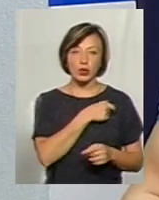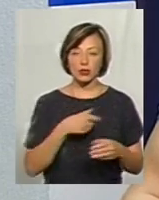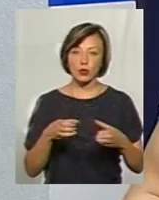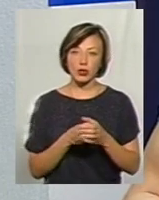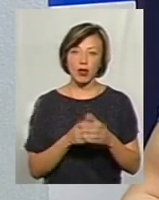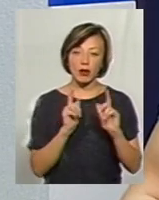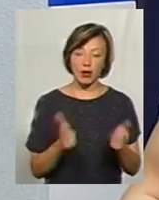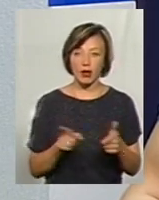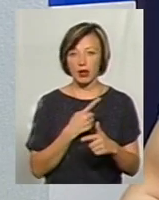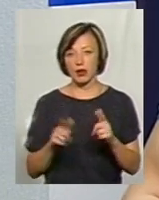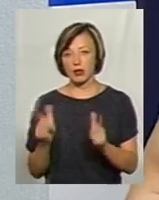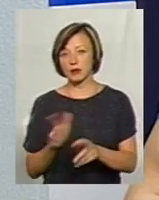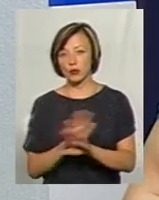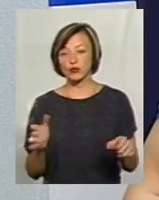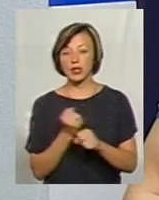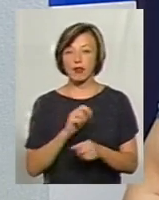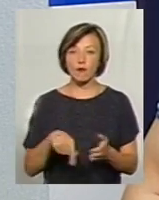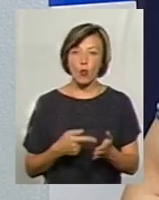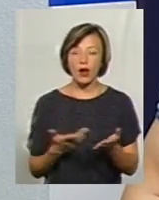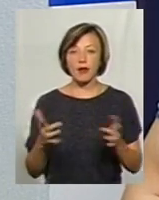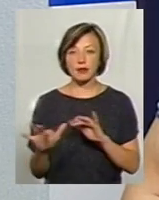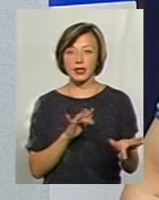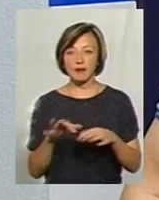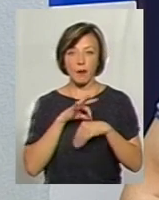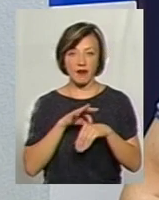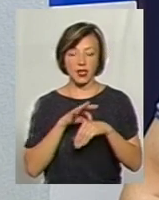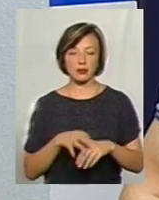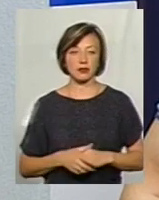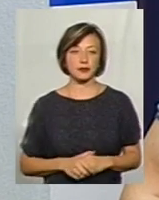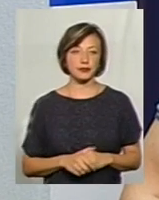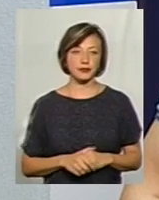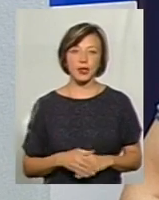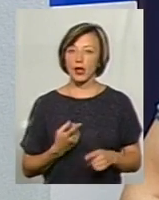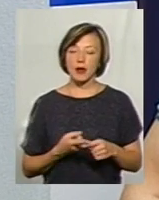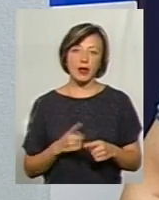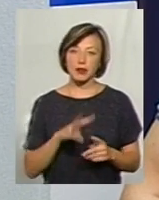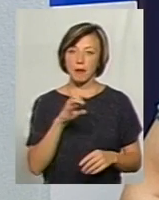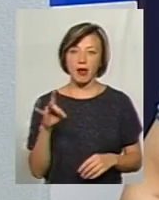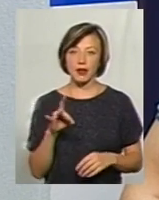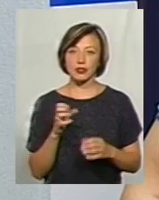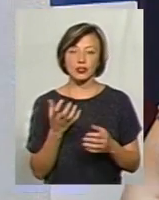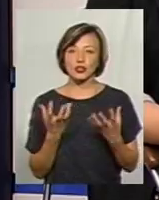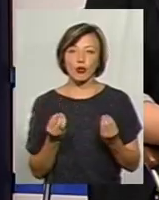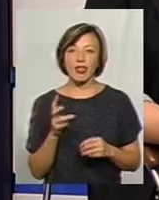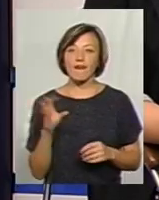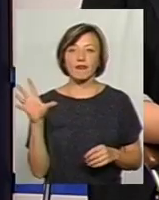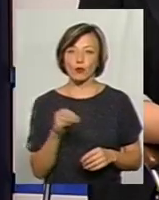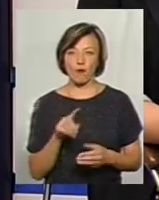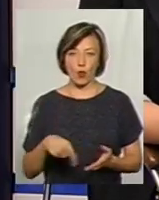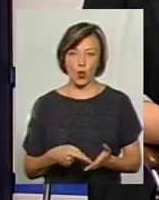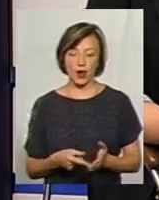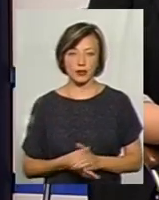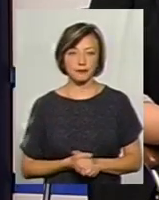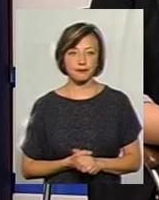одобряет, либо не одобряет, что нам надо делать в городе, какие действия надо проводить. Поэтому мэр это еще не все в городе, к сожалению. Дякую.